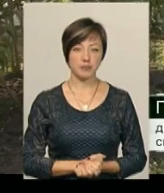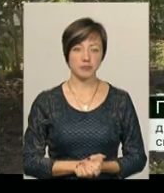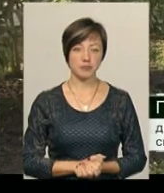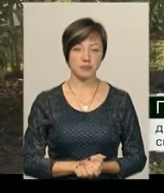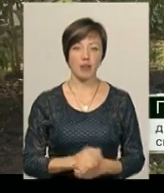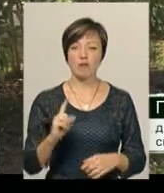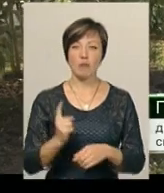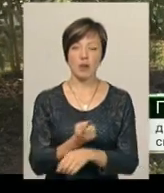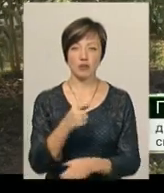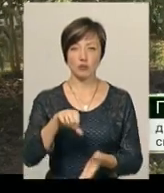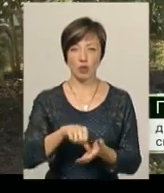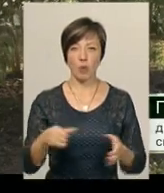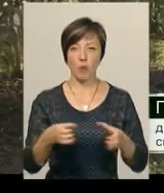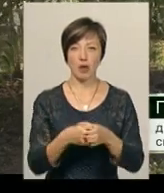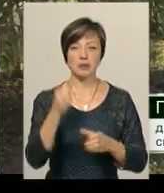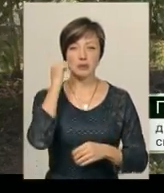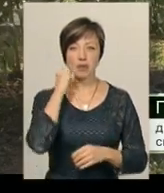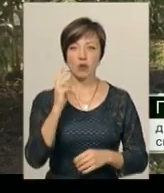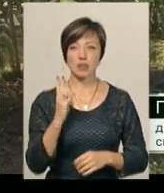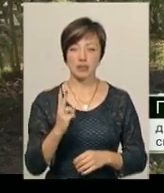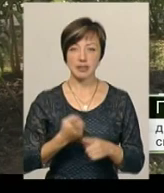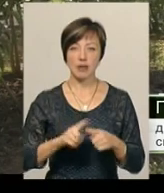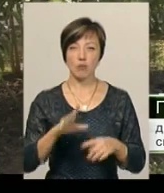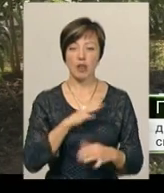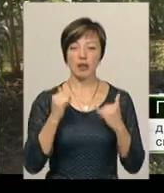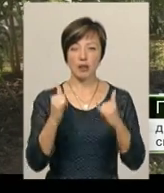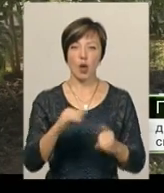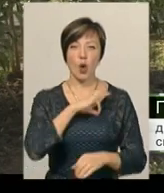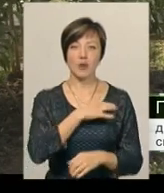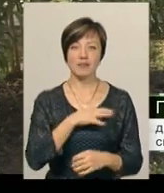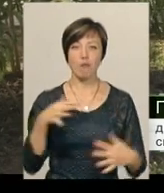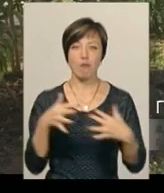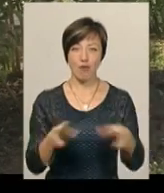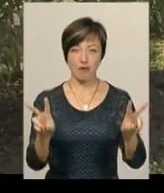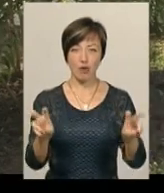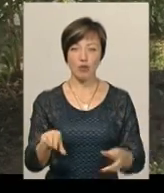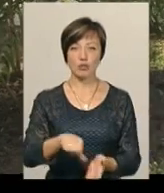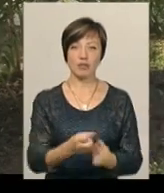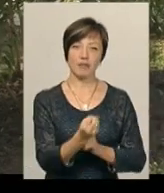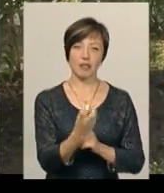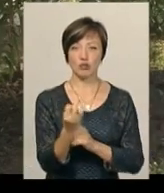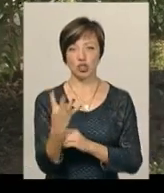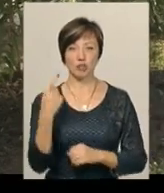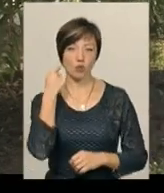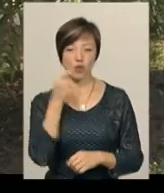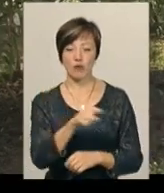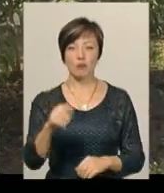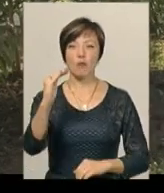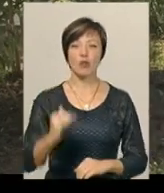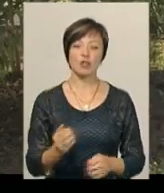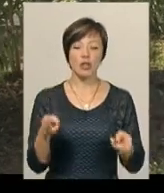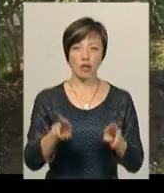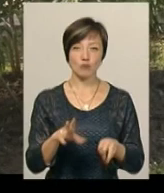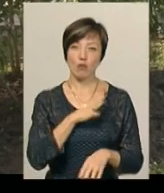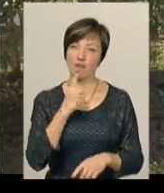Вперше брала участь команда зі Старо-Костянтинова. Це була для них розвідка бою. Їхнім учасникам 12-14 років. Вони молодші від